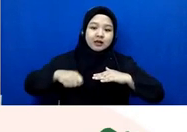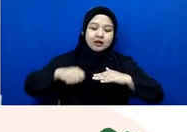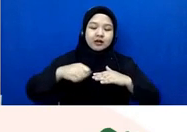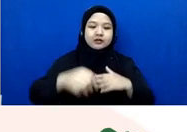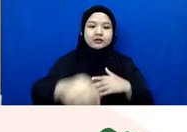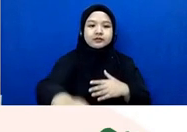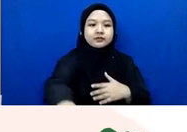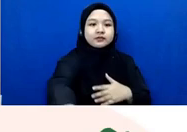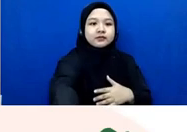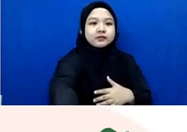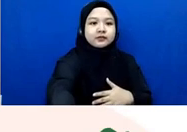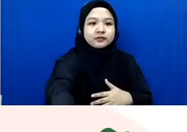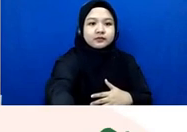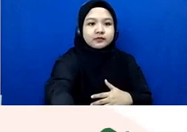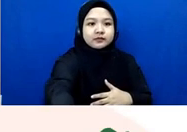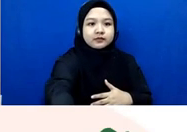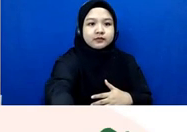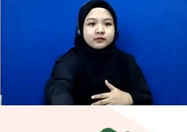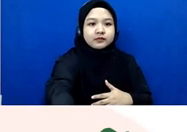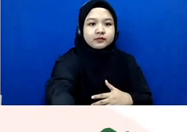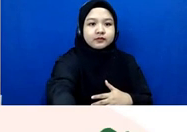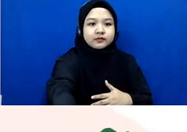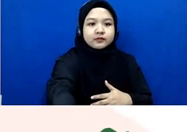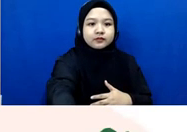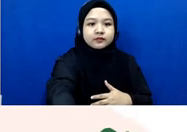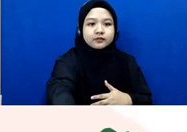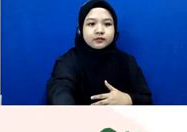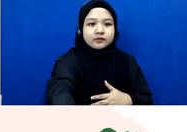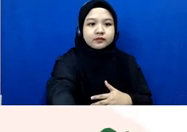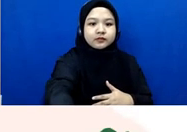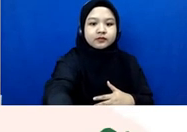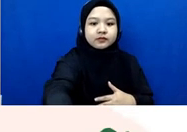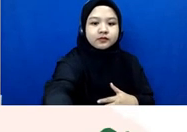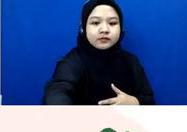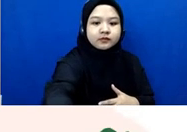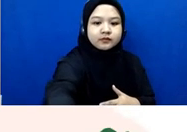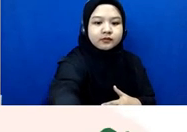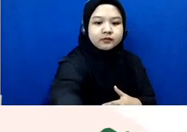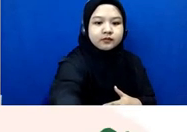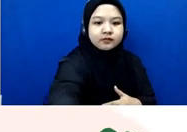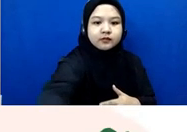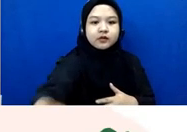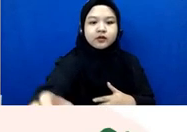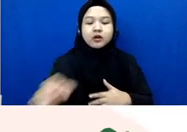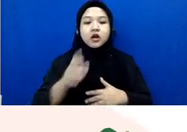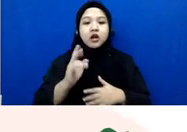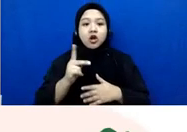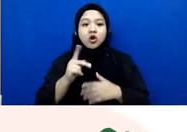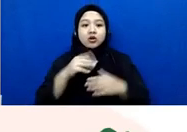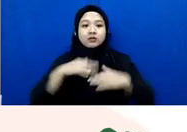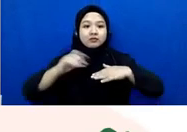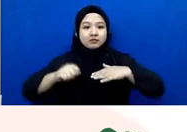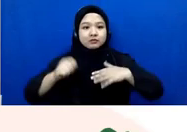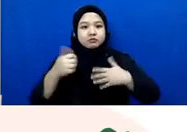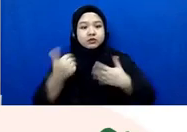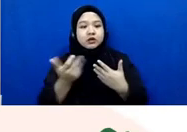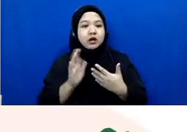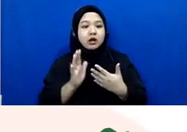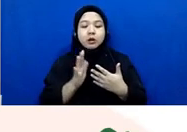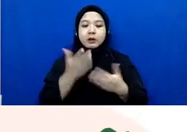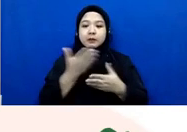kalau dari personil pengadilan maka teman-teman bisa tahu apakah berkas sudah